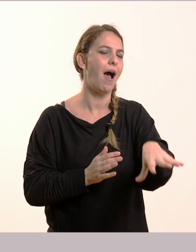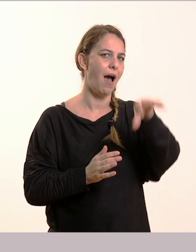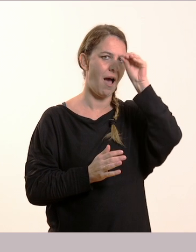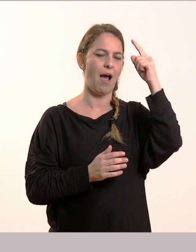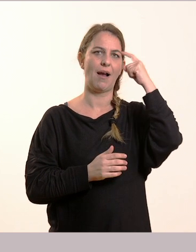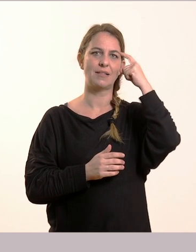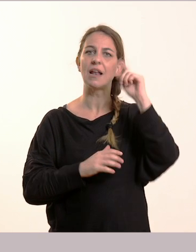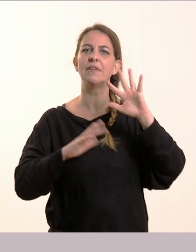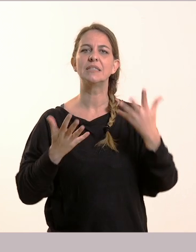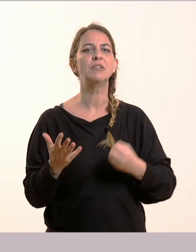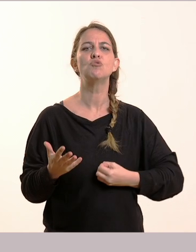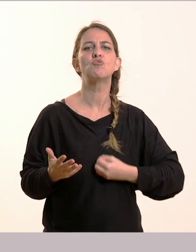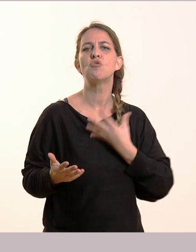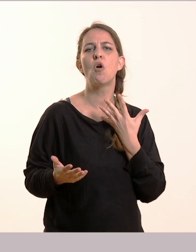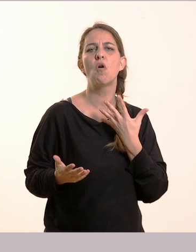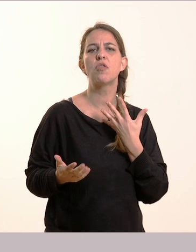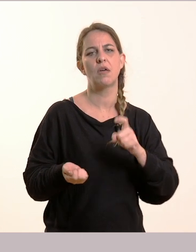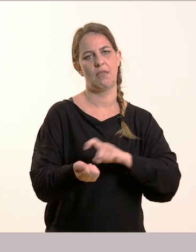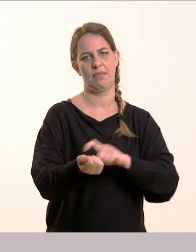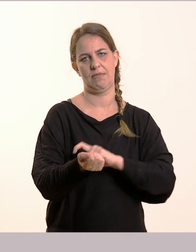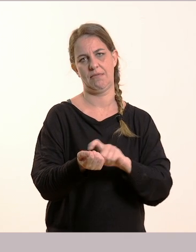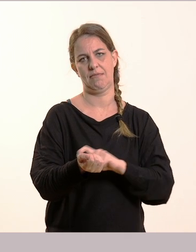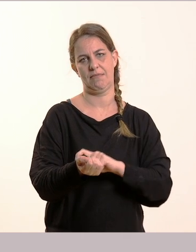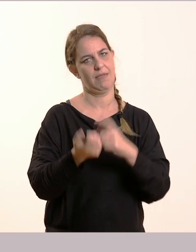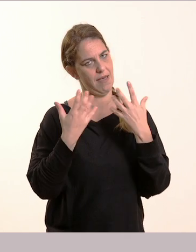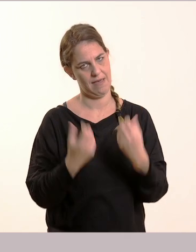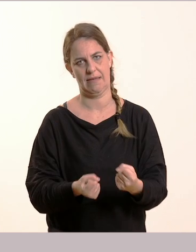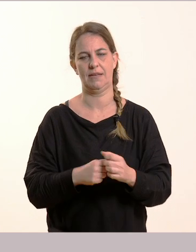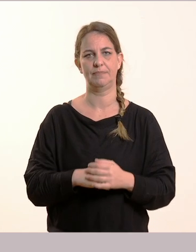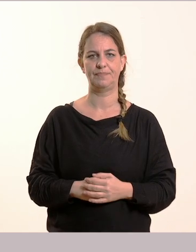σώματός του, μπορούμε να καταλάβουμε ότι είναι θυμωμένο.